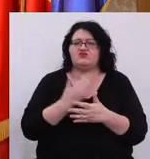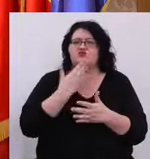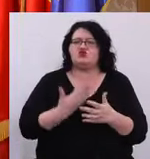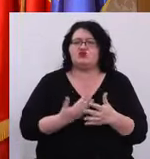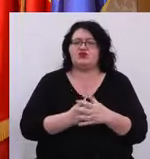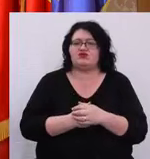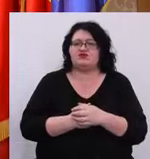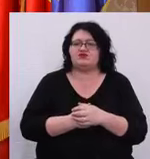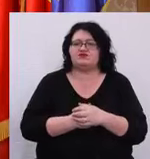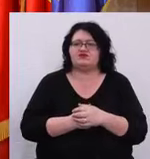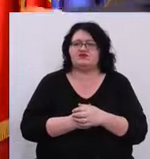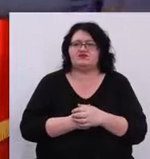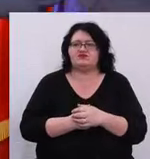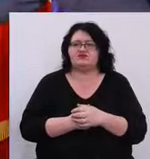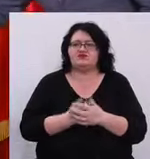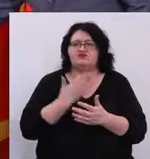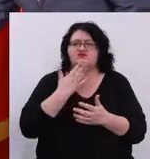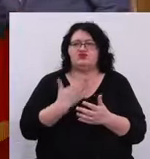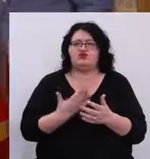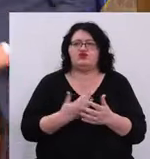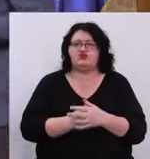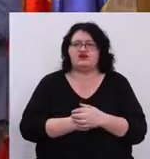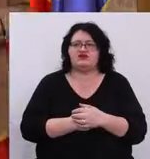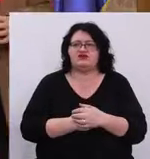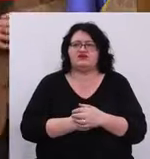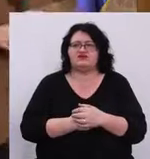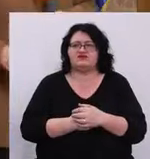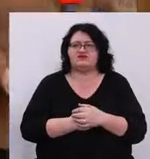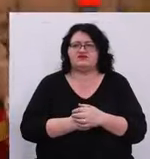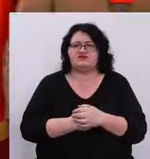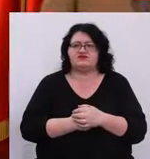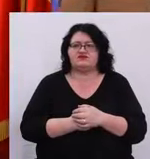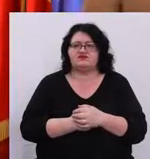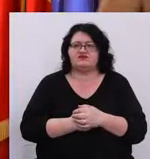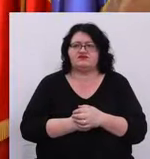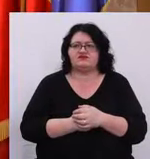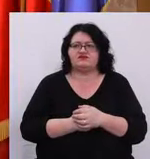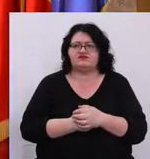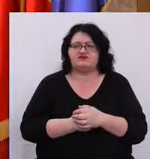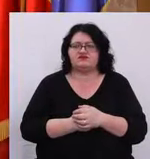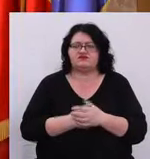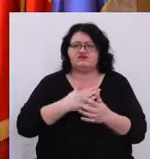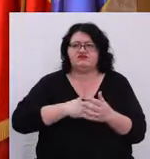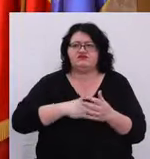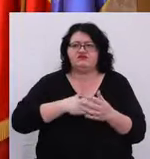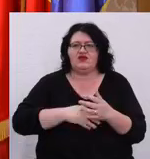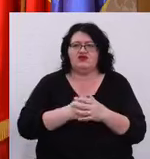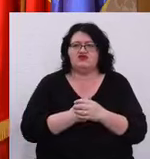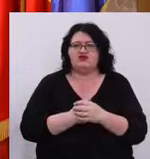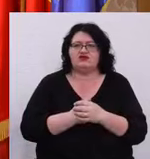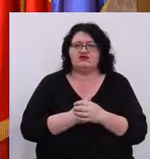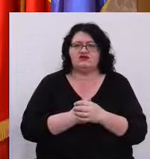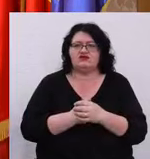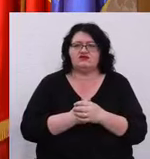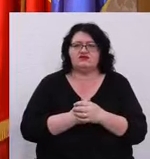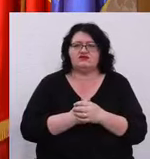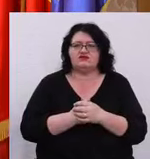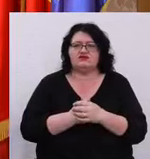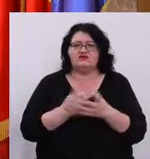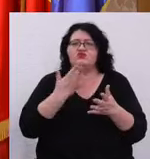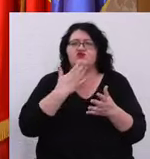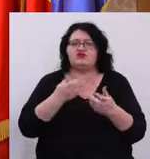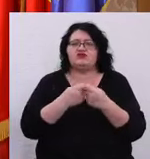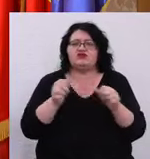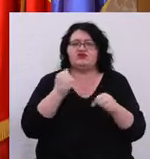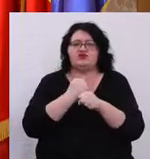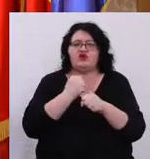Mulțumesc! Bine, mulțumesc și eu. Aș vrea să și mulțumesc pentru toată